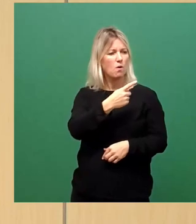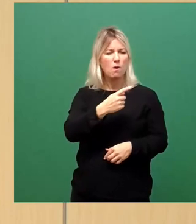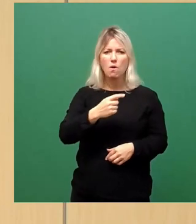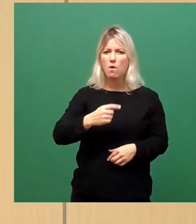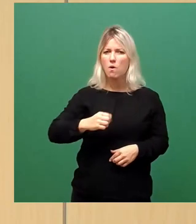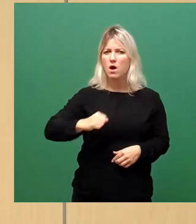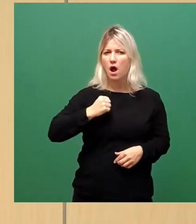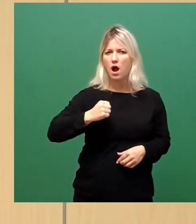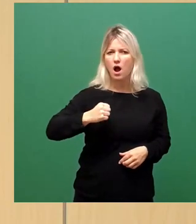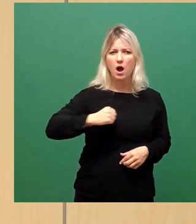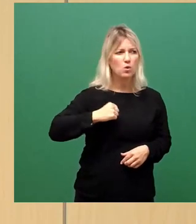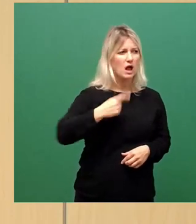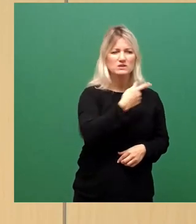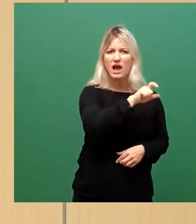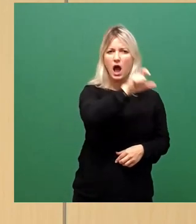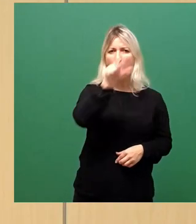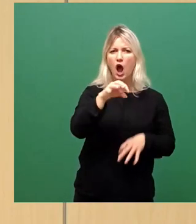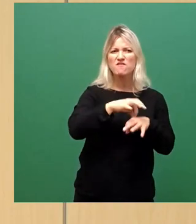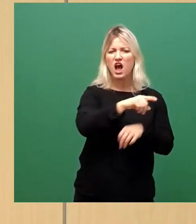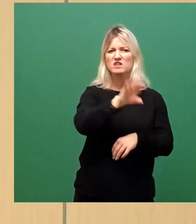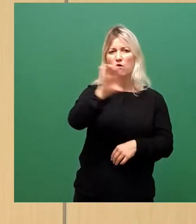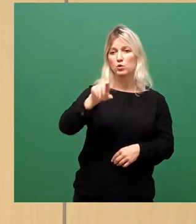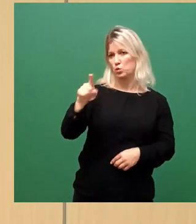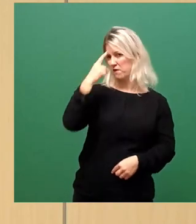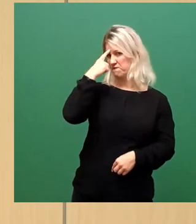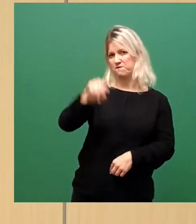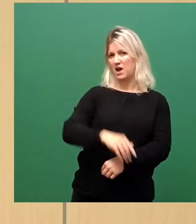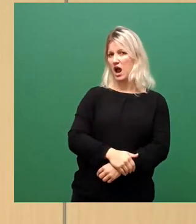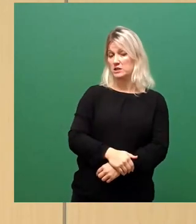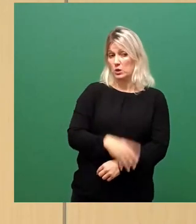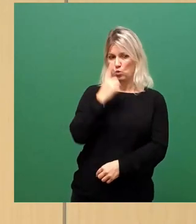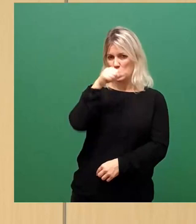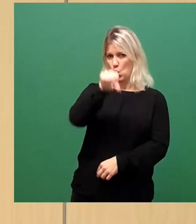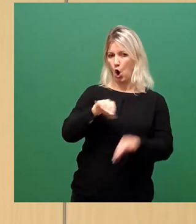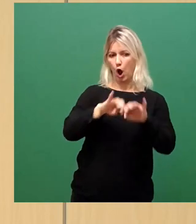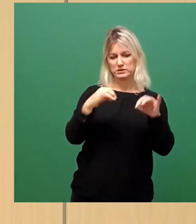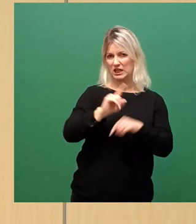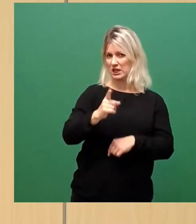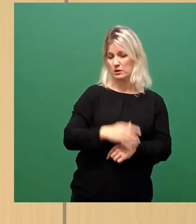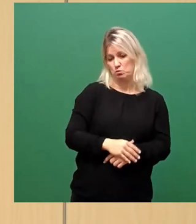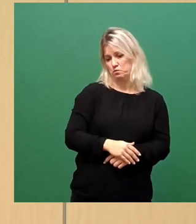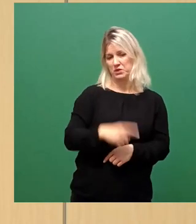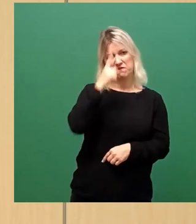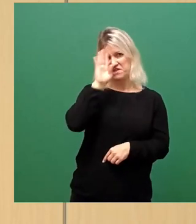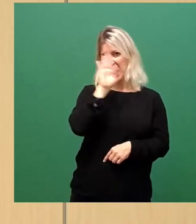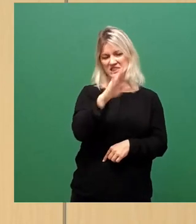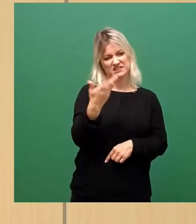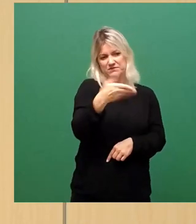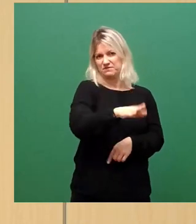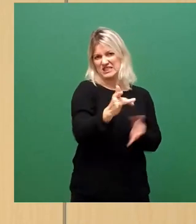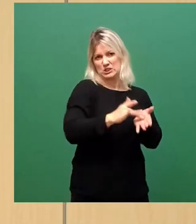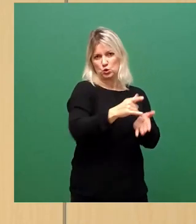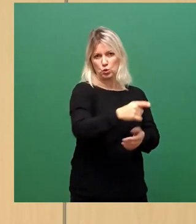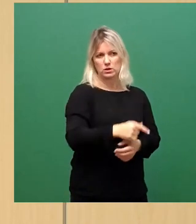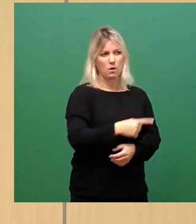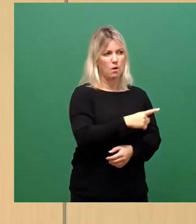Denen vorzuwerfen, Sie wissen ja gar nicht, wenn Sie die nicht obduzieren lassen, dann wissen die nicht, woran sie sterben. Meine Güte,